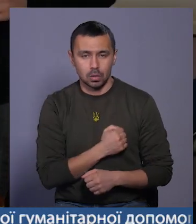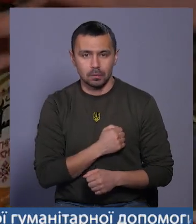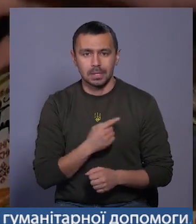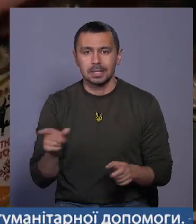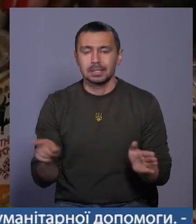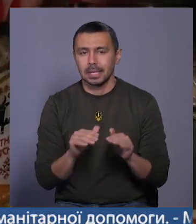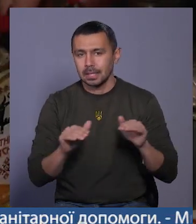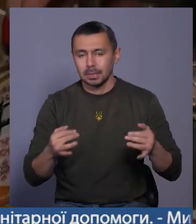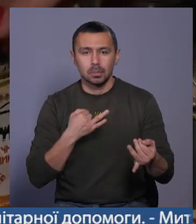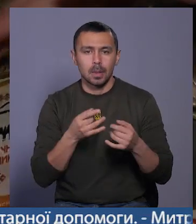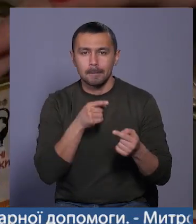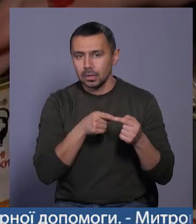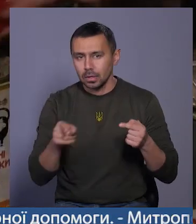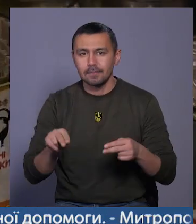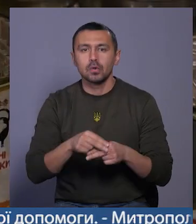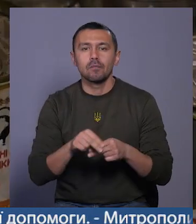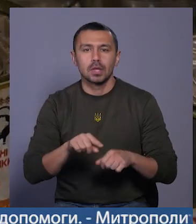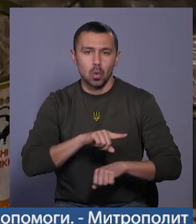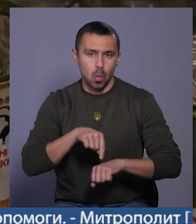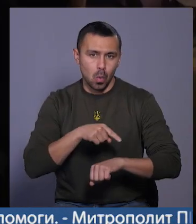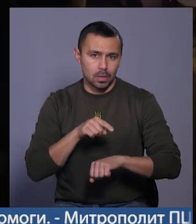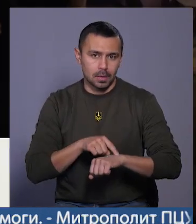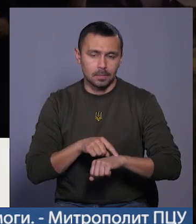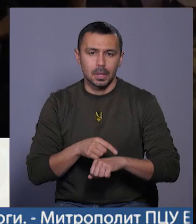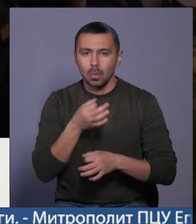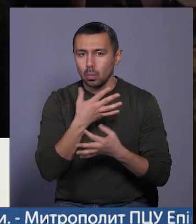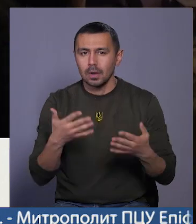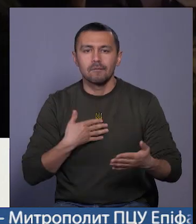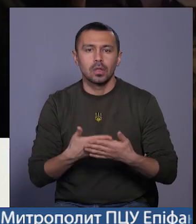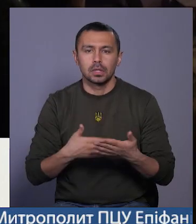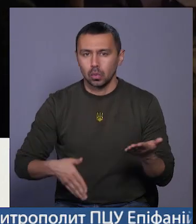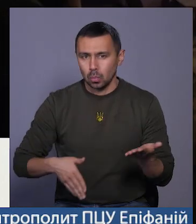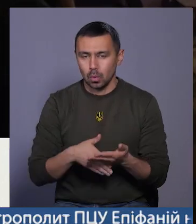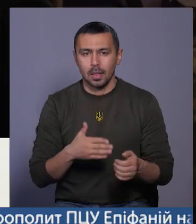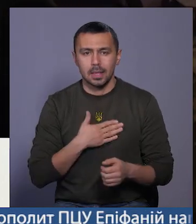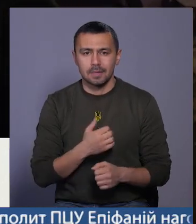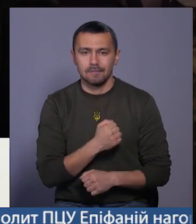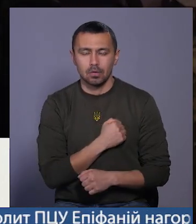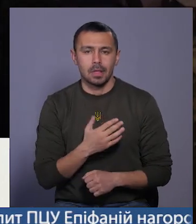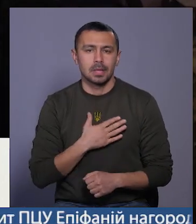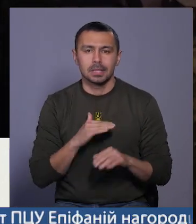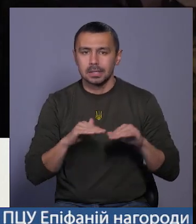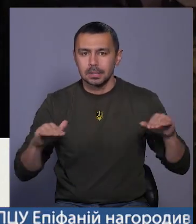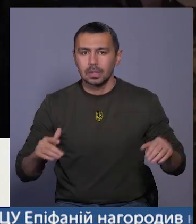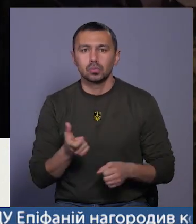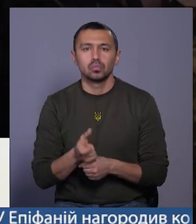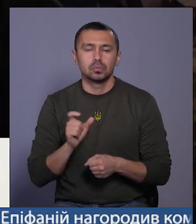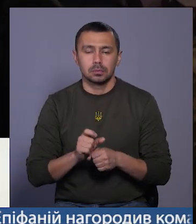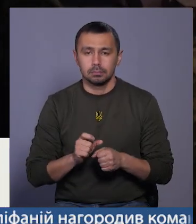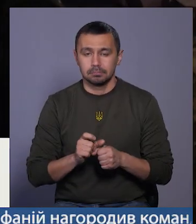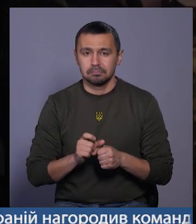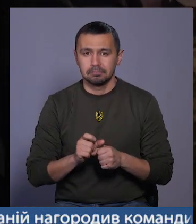із дітьми спілкуються під час виховних годин. Будь-яка волонтерська допомога нашим військовим, наші діти дуже в